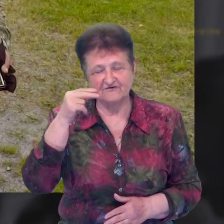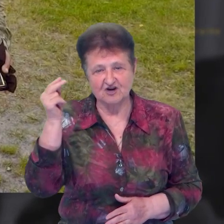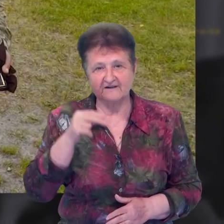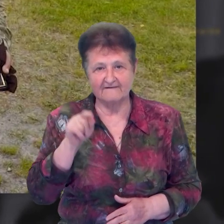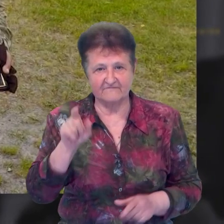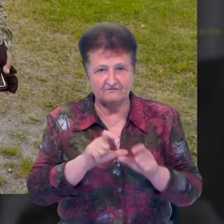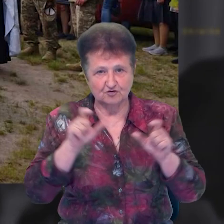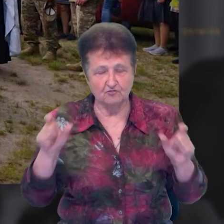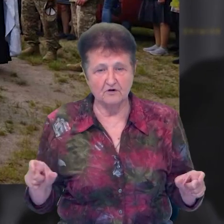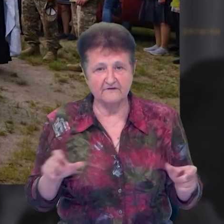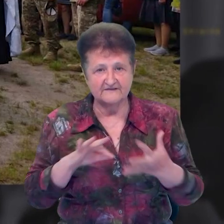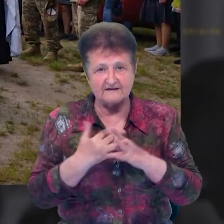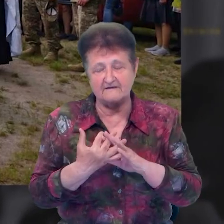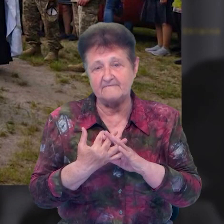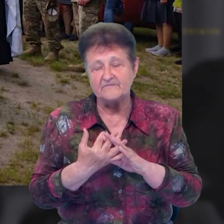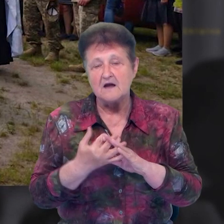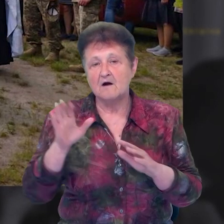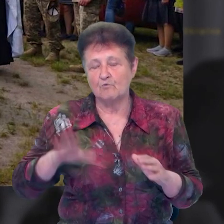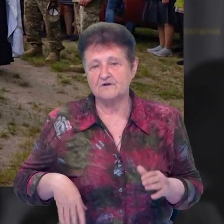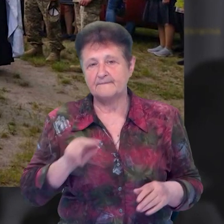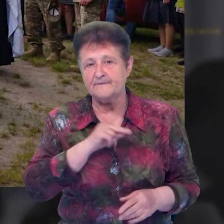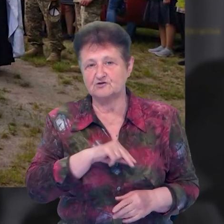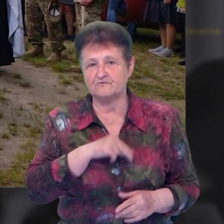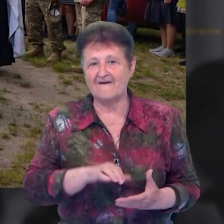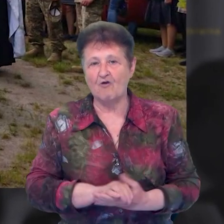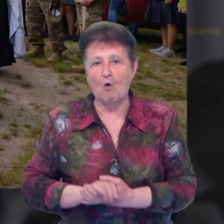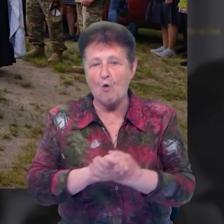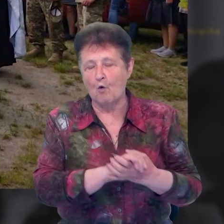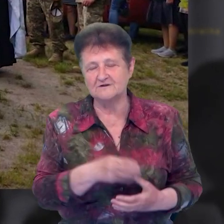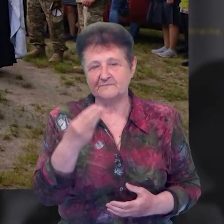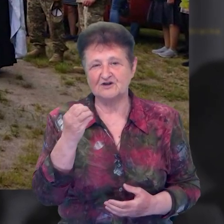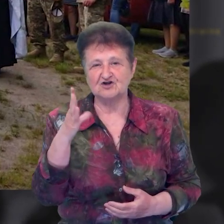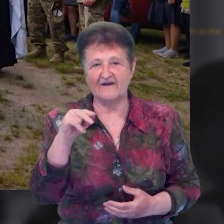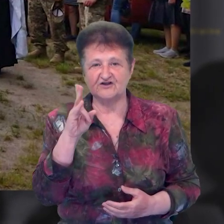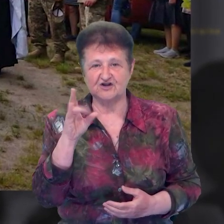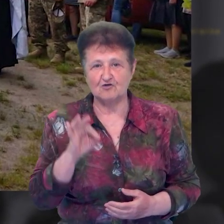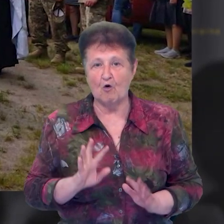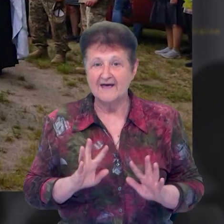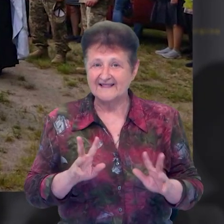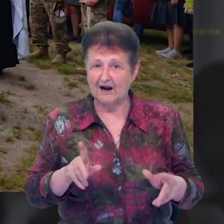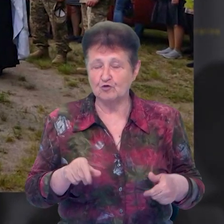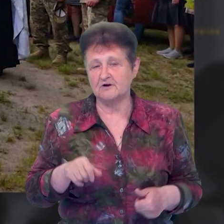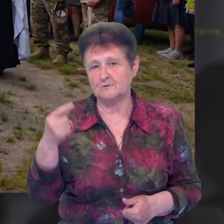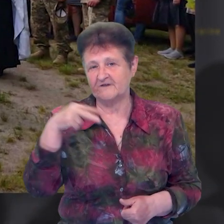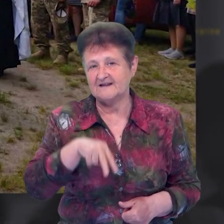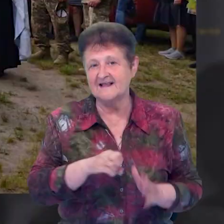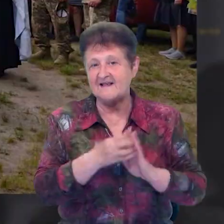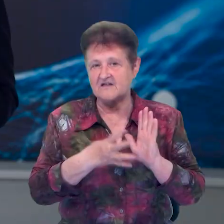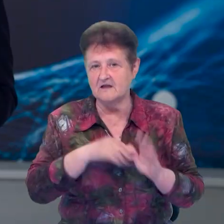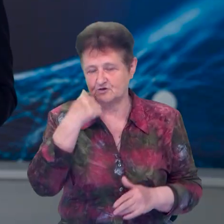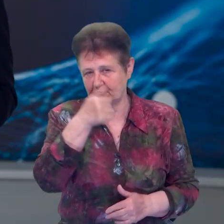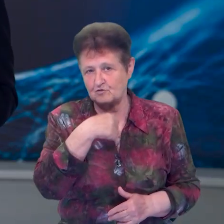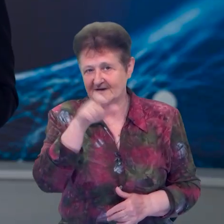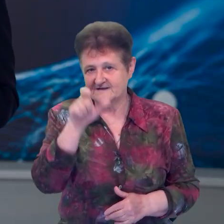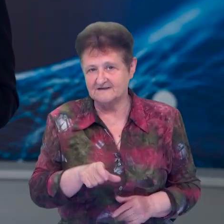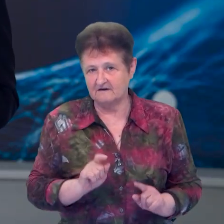в Кобижанській середній загальноосвітній школі. Потім працював в колгоспі імені Шевченка трактористом. У 2019 році